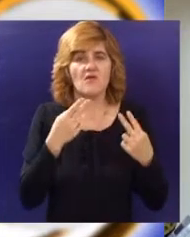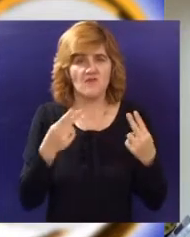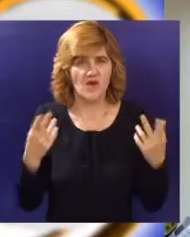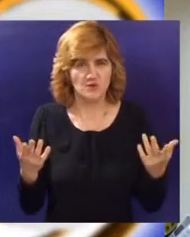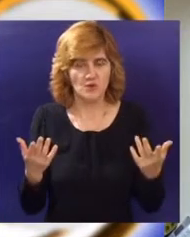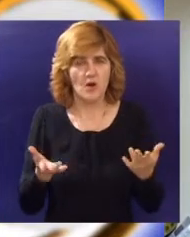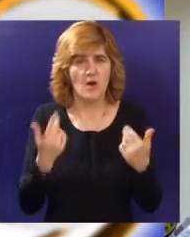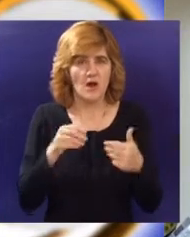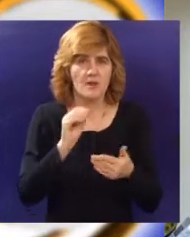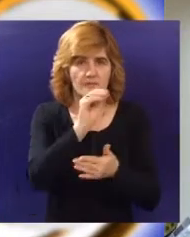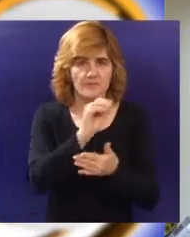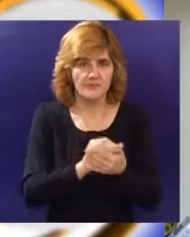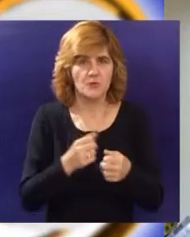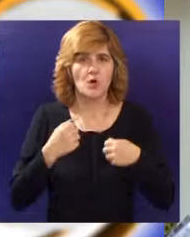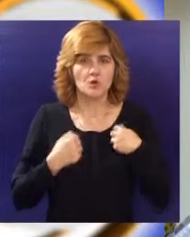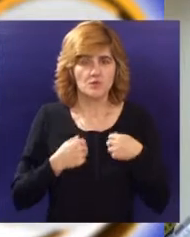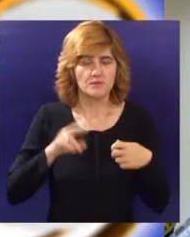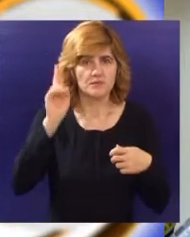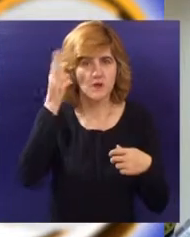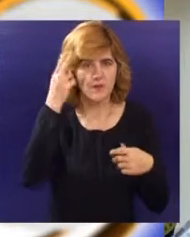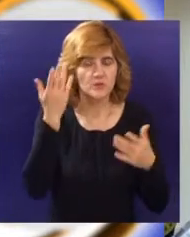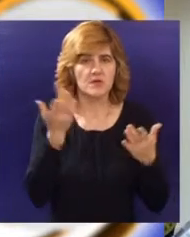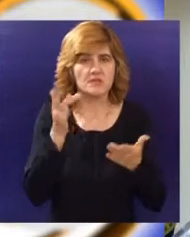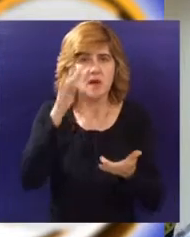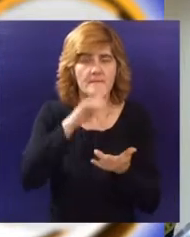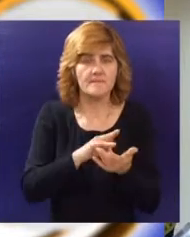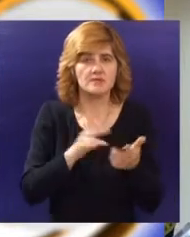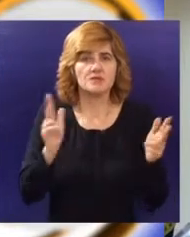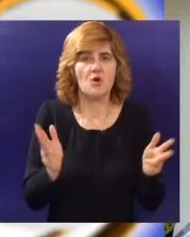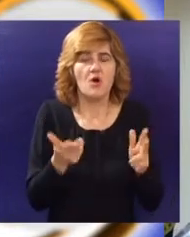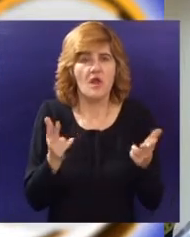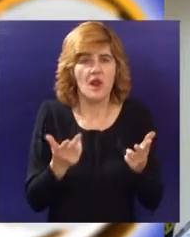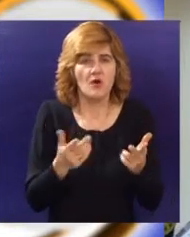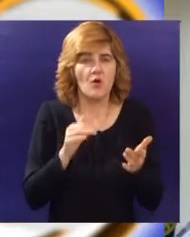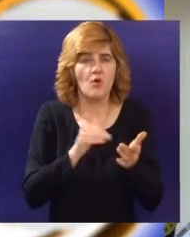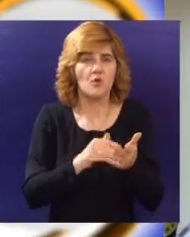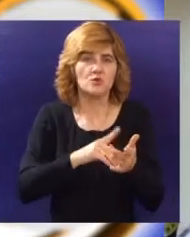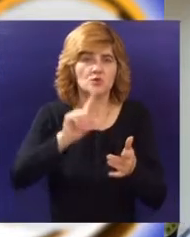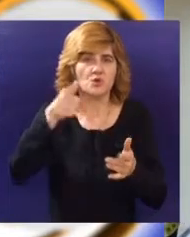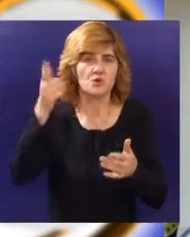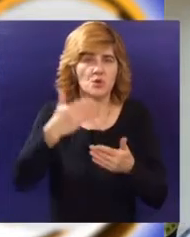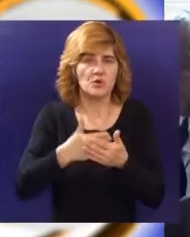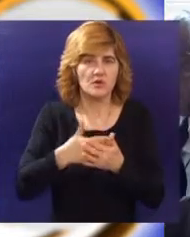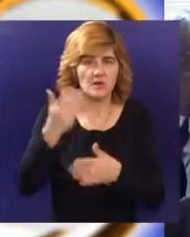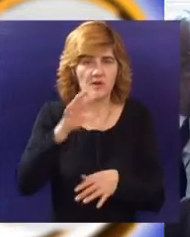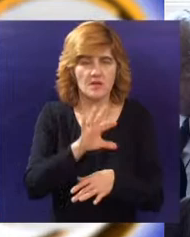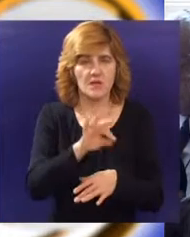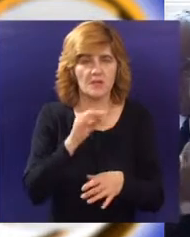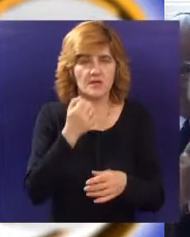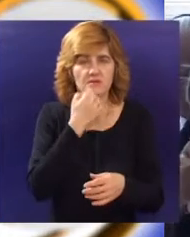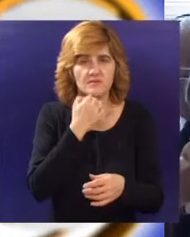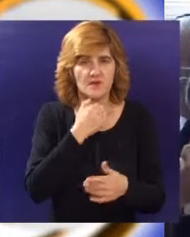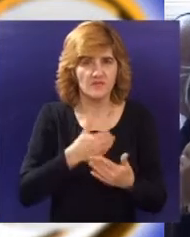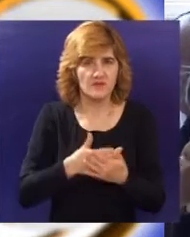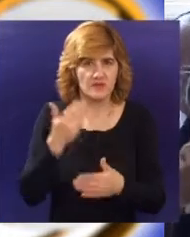dokumentima naznačena Subotice kao mesto među 10-12 gradova u Srbiji gde bi trebali da budu značajni logistički zemlji.